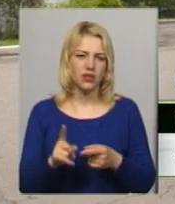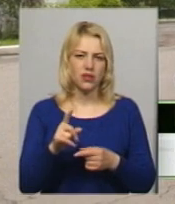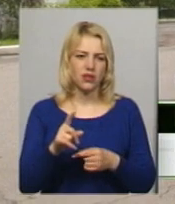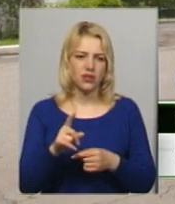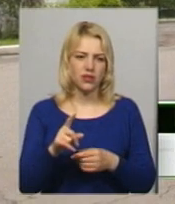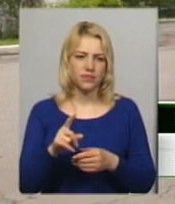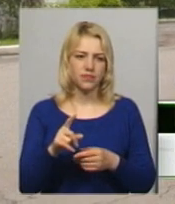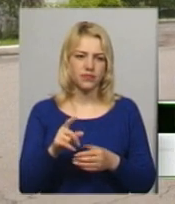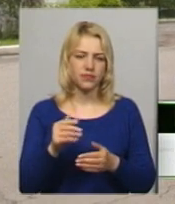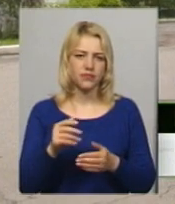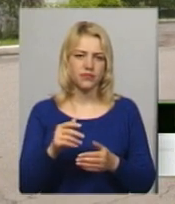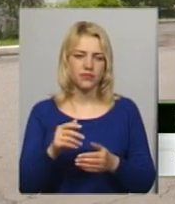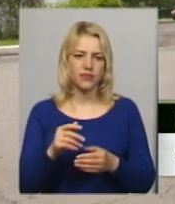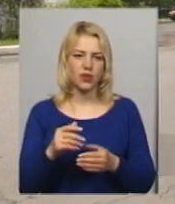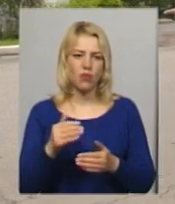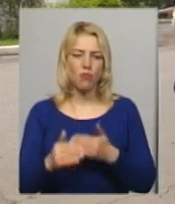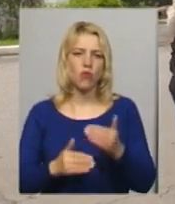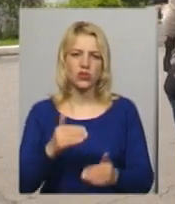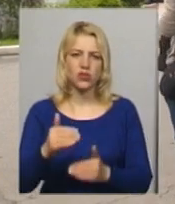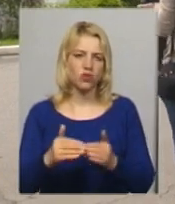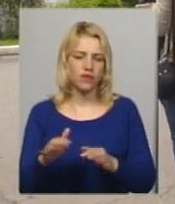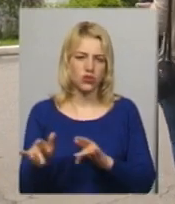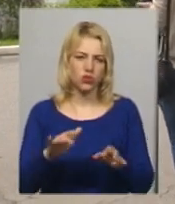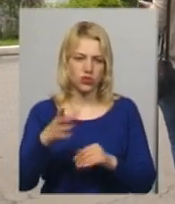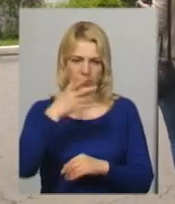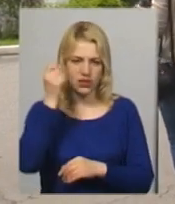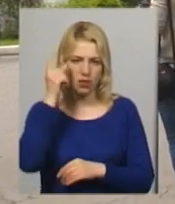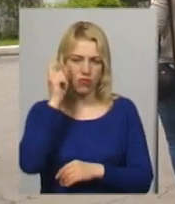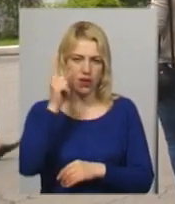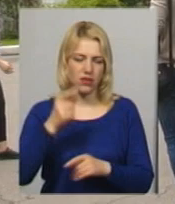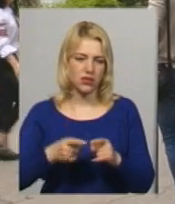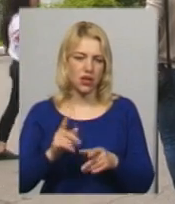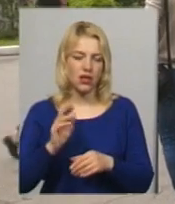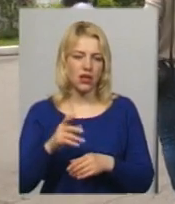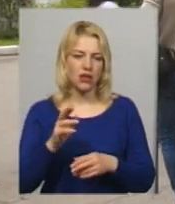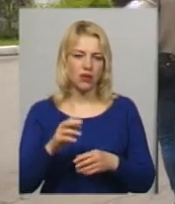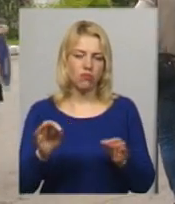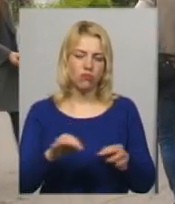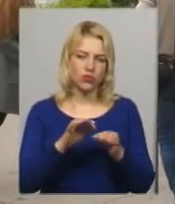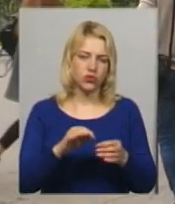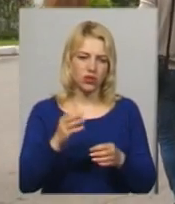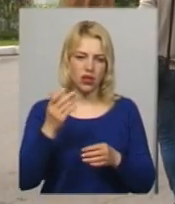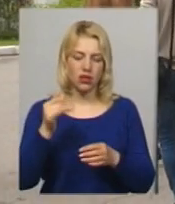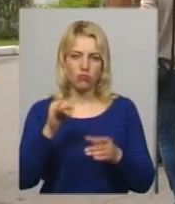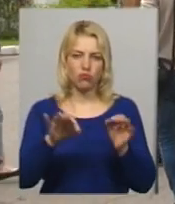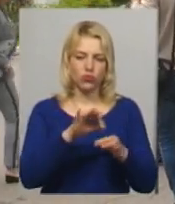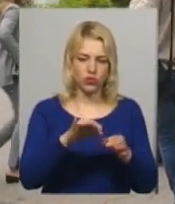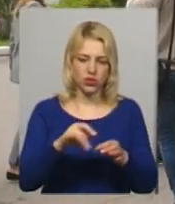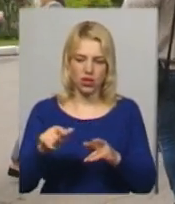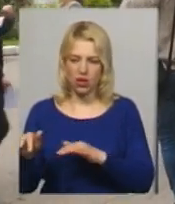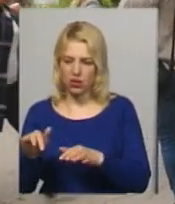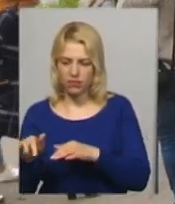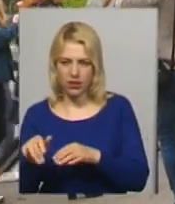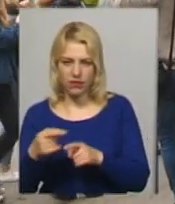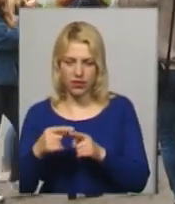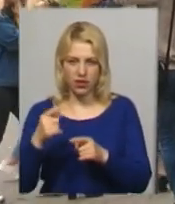бути. Саме послідовність рухів забувається інколи. Коли тебе одразу грає музика, і в голові в